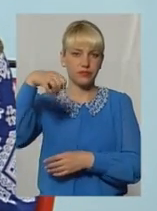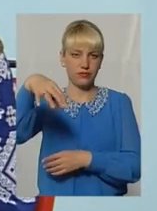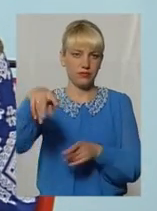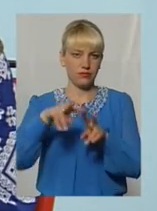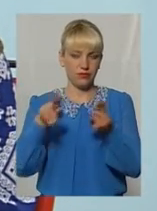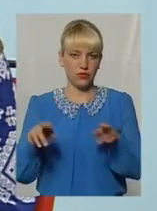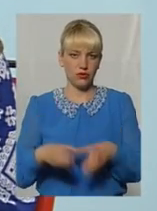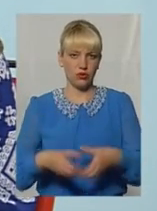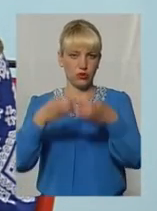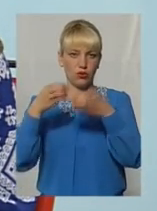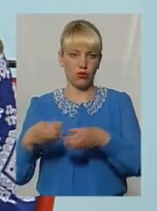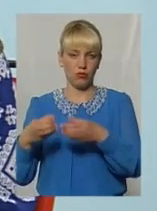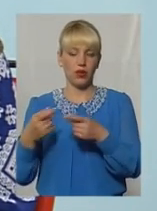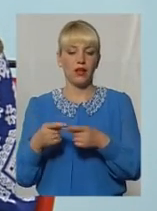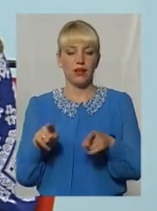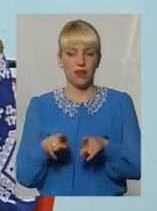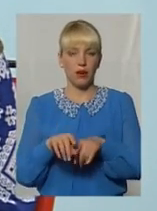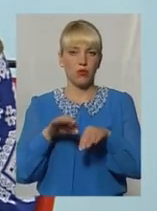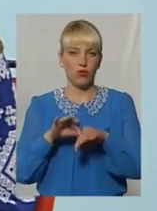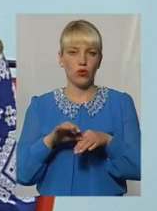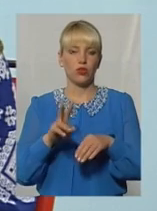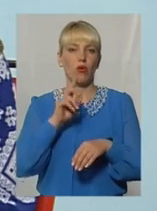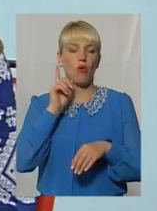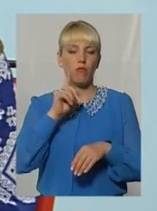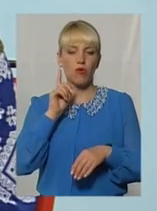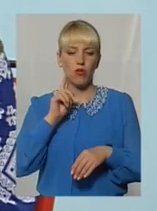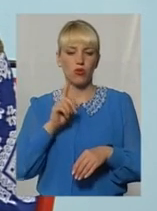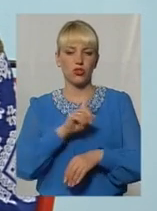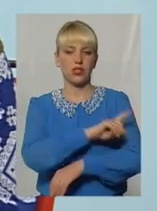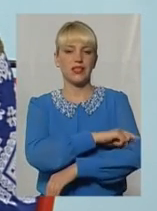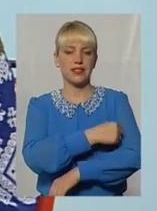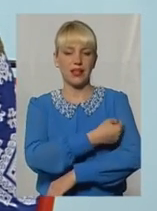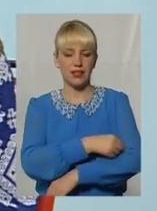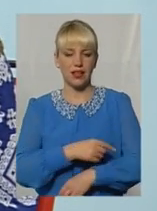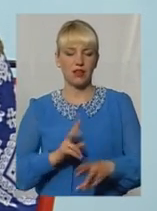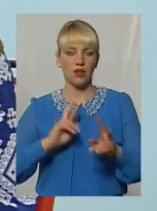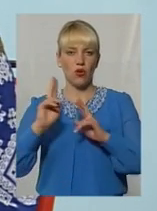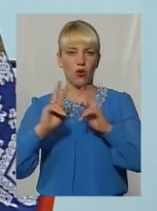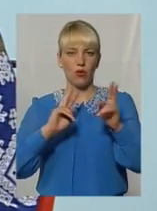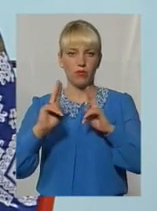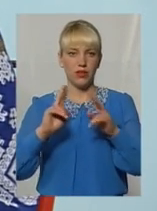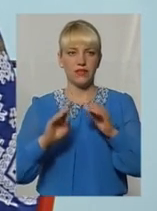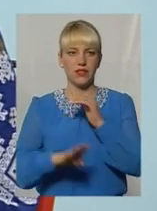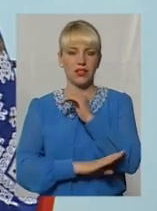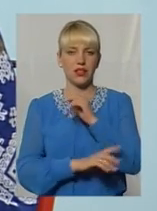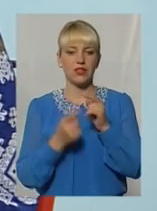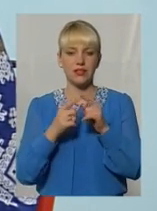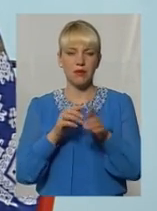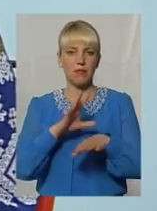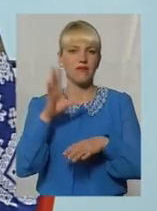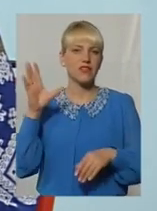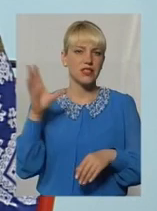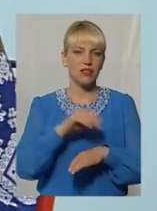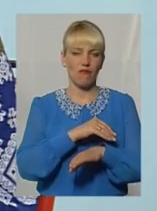проводити омолодження, санітарне обрізування дерев, причому масово, так як це здійснювалося у нас, цілими вулицями,